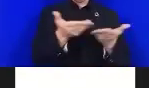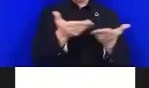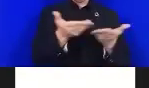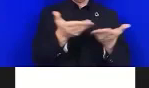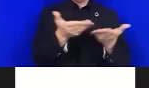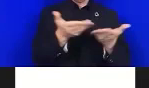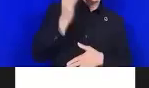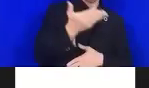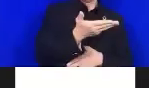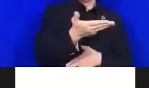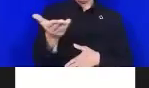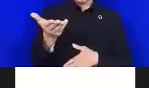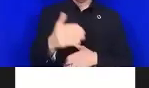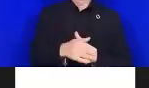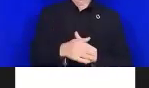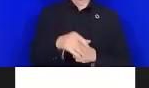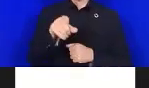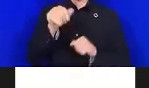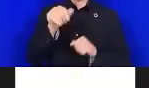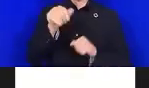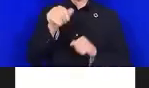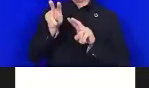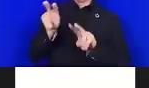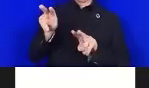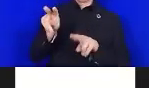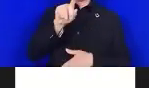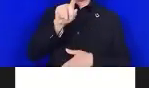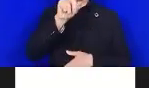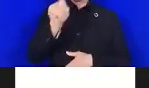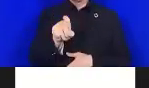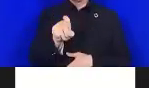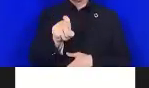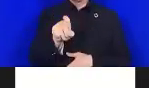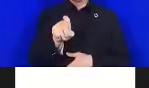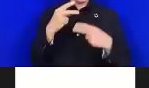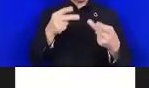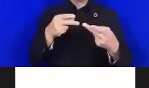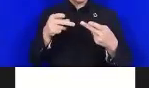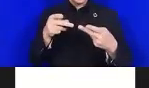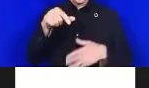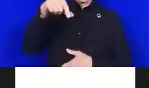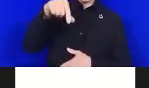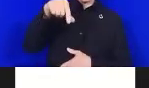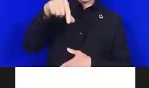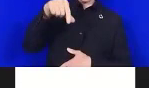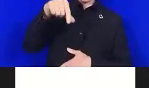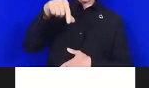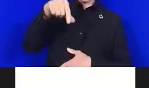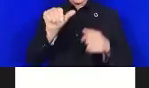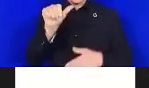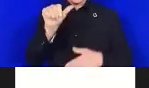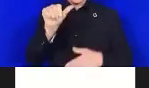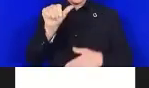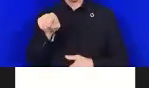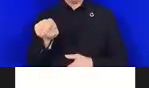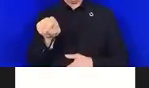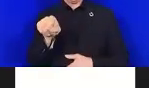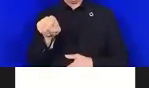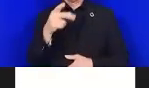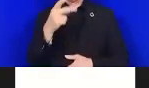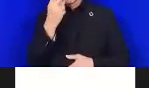questions-réponses juste au bas de votre écran Zoom pour poster votre question.